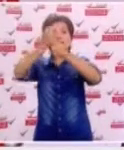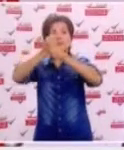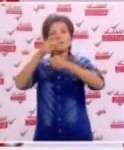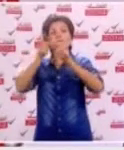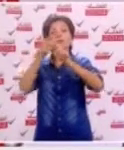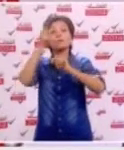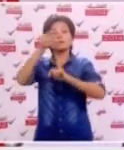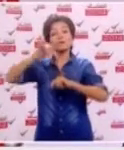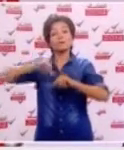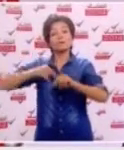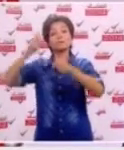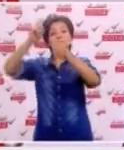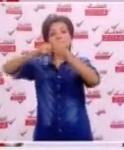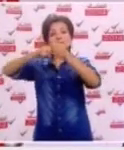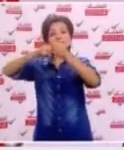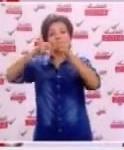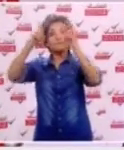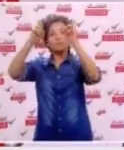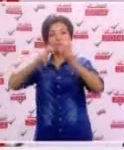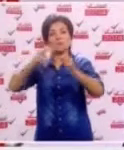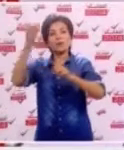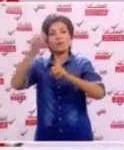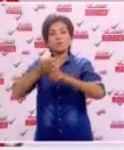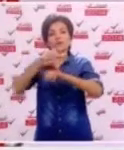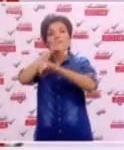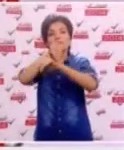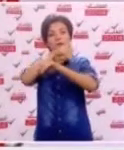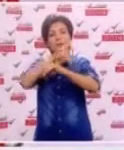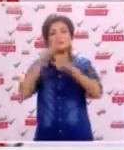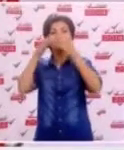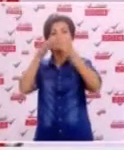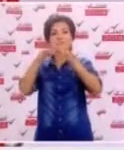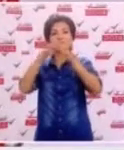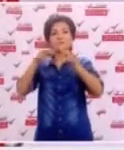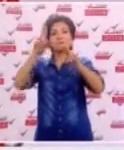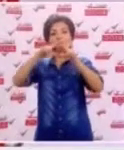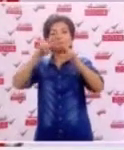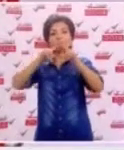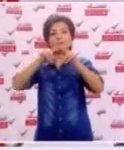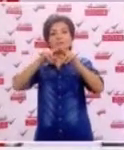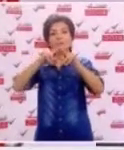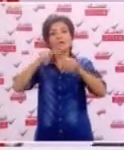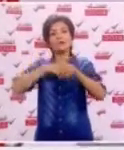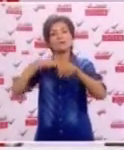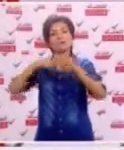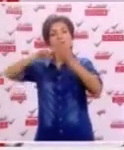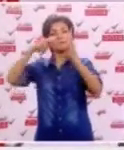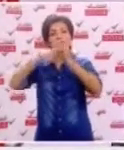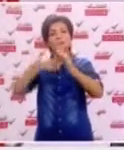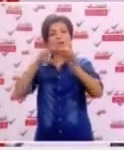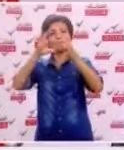للشباب وتساهم في تقليص نسبة البطالة المطالبة بمراجعة الخارطة الصحية بالجهة